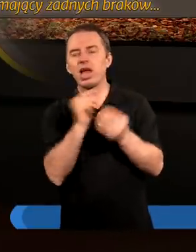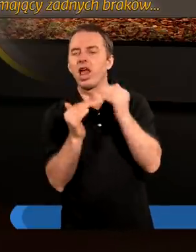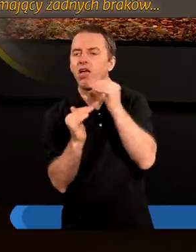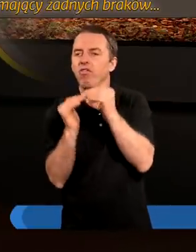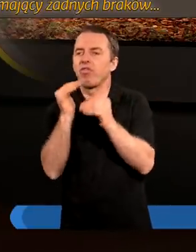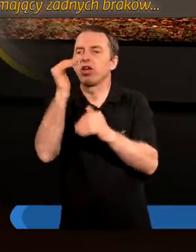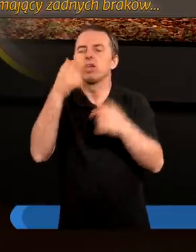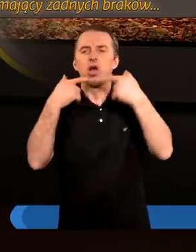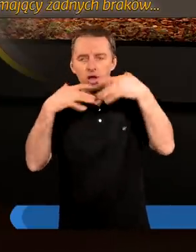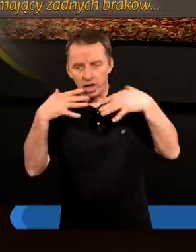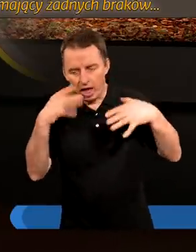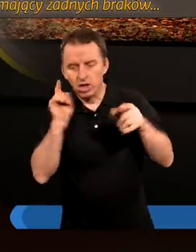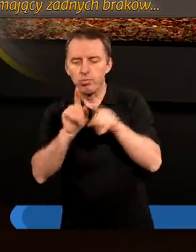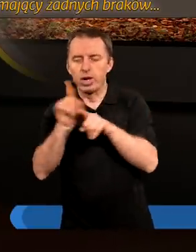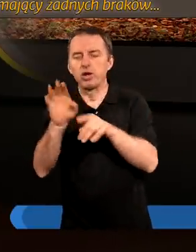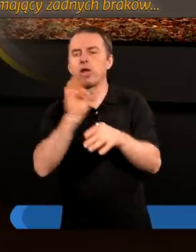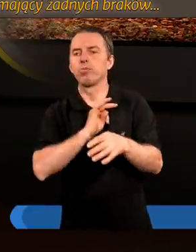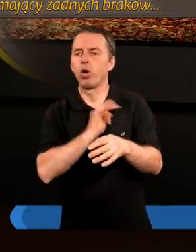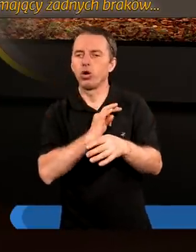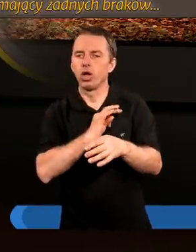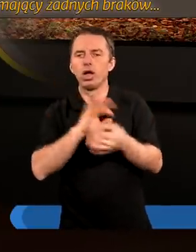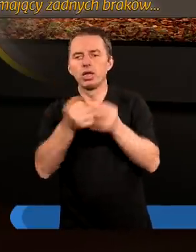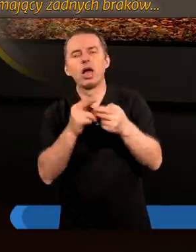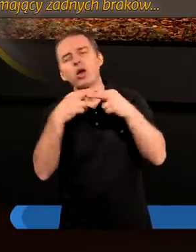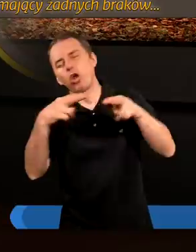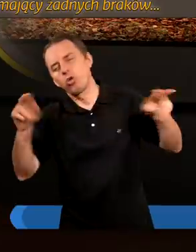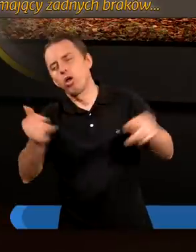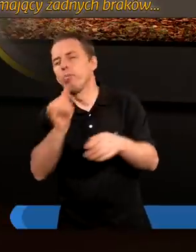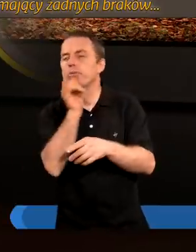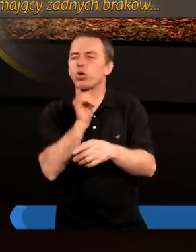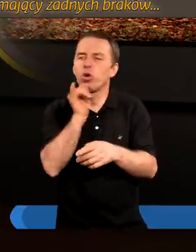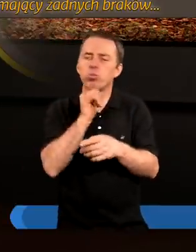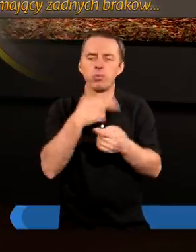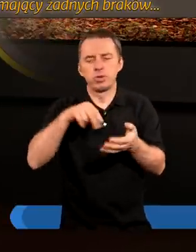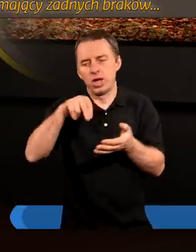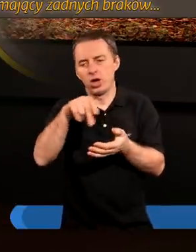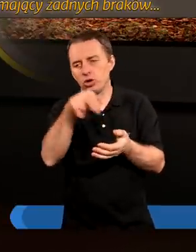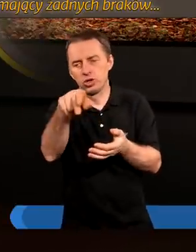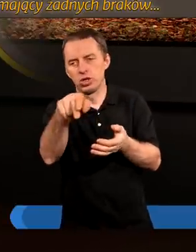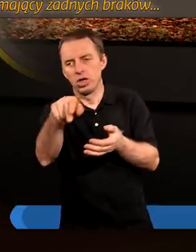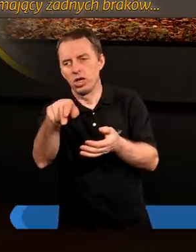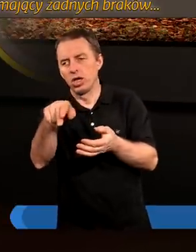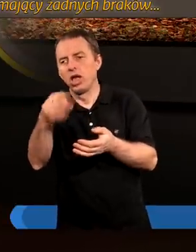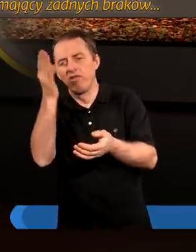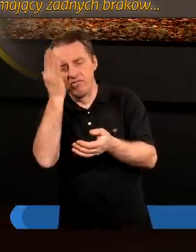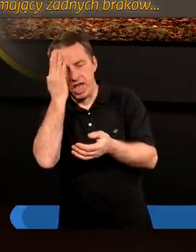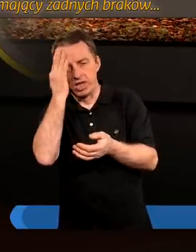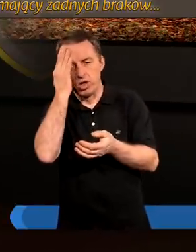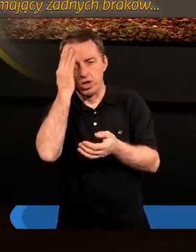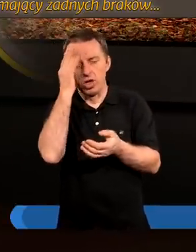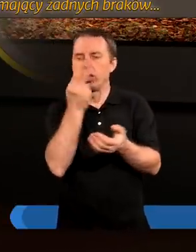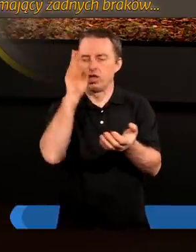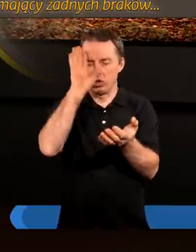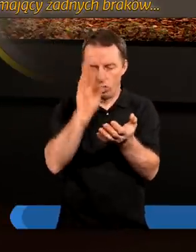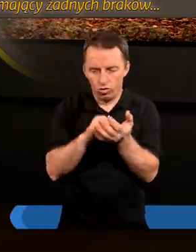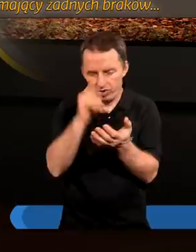najwyższą radość, bracia moi, gdy rozmaite próby przechodzicie, wiedząc, że